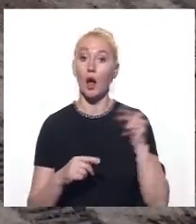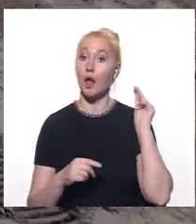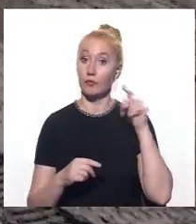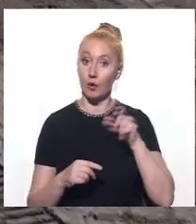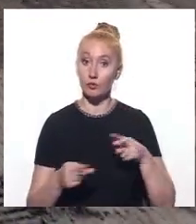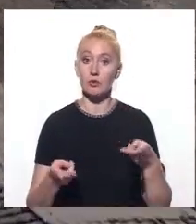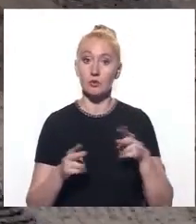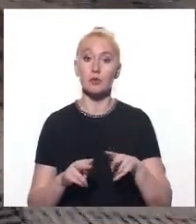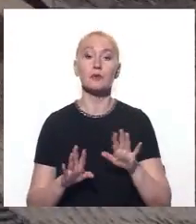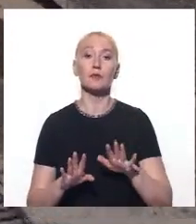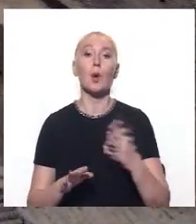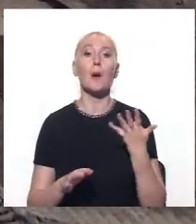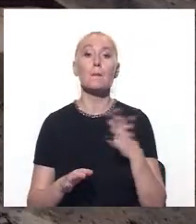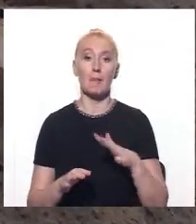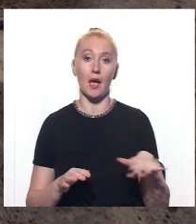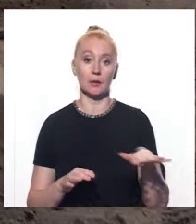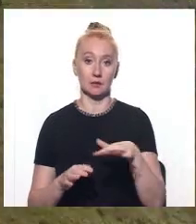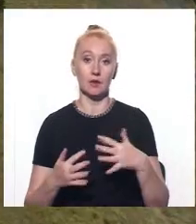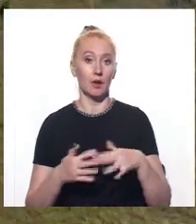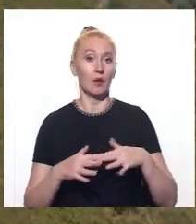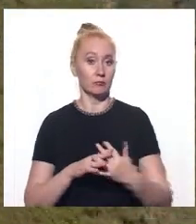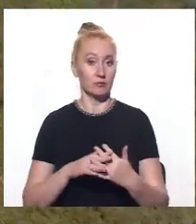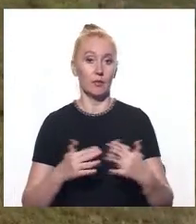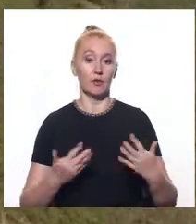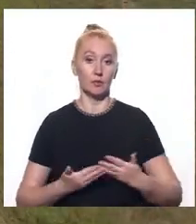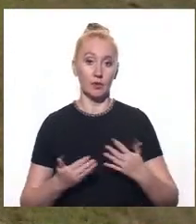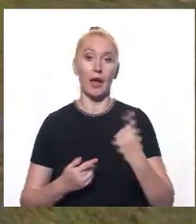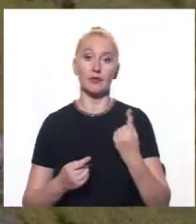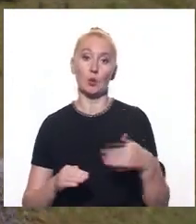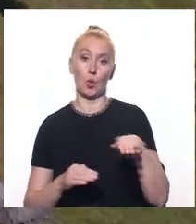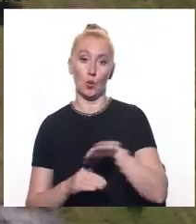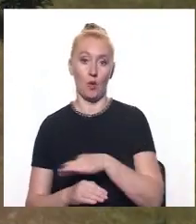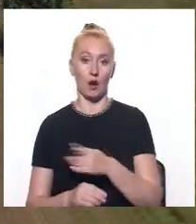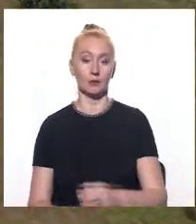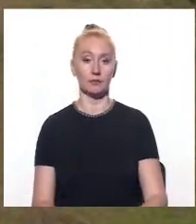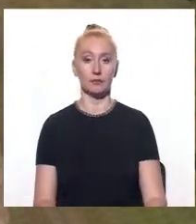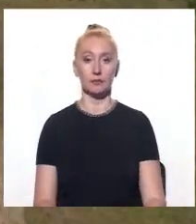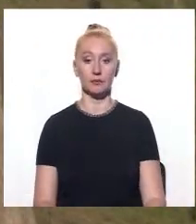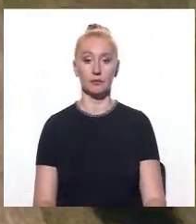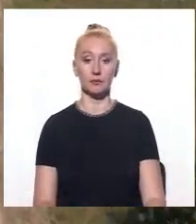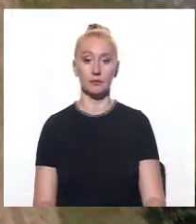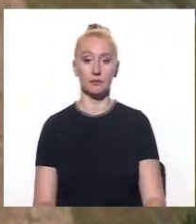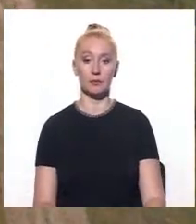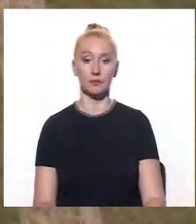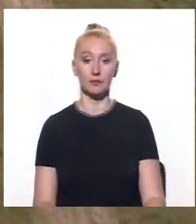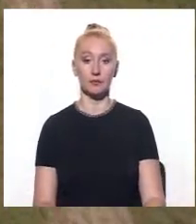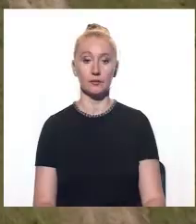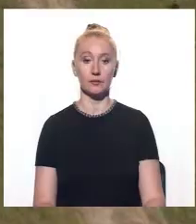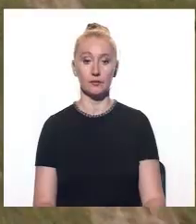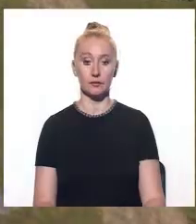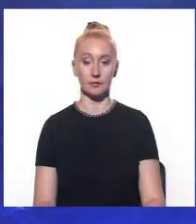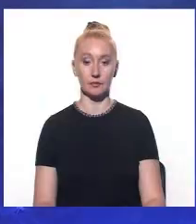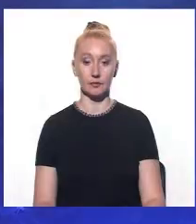залишилось дослідити ще п'ять поселень і один курган. Олена Ростовцева, Олександр Шалдибін, новини на Суспільному,